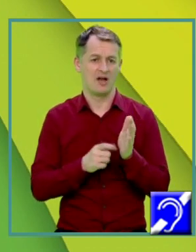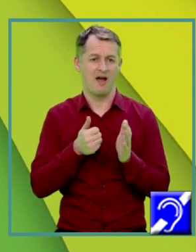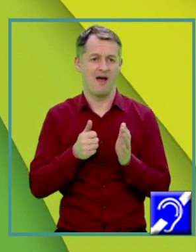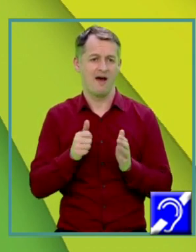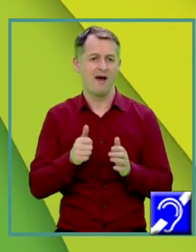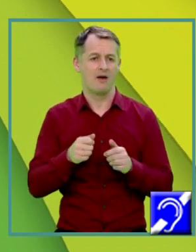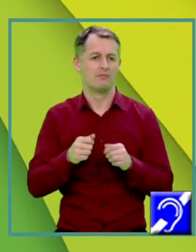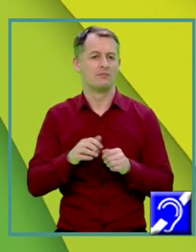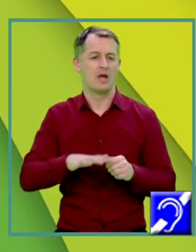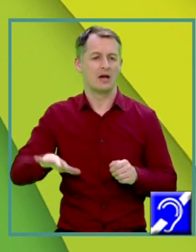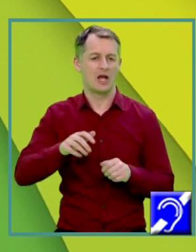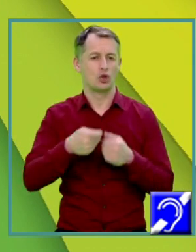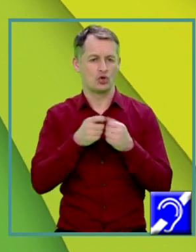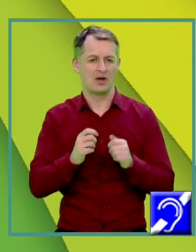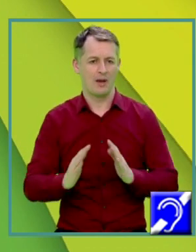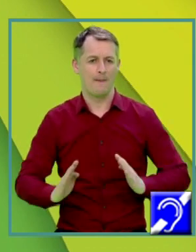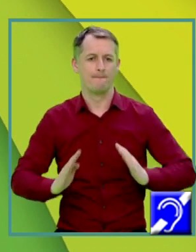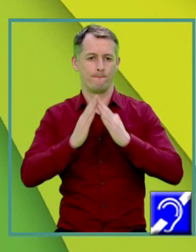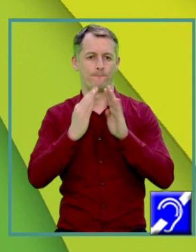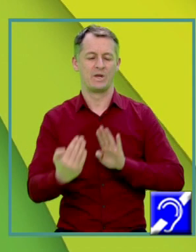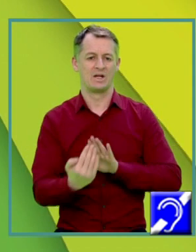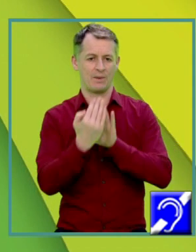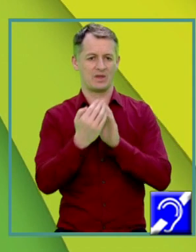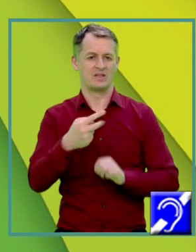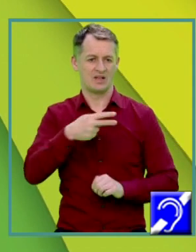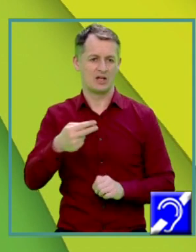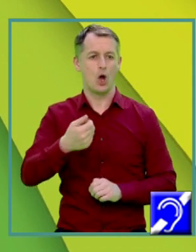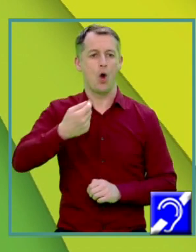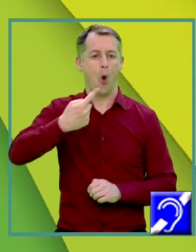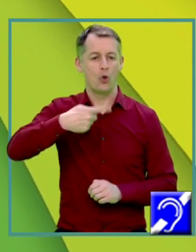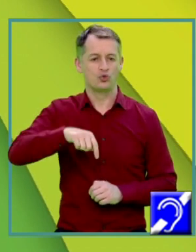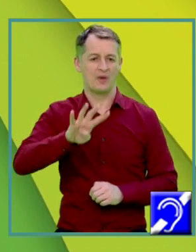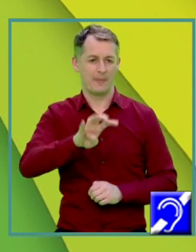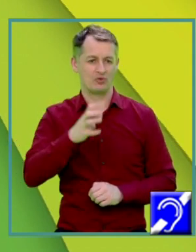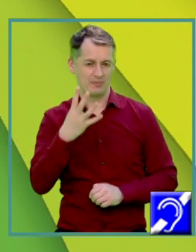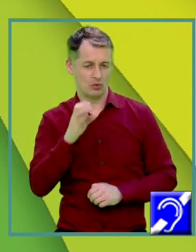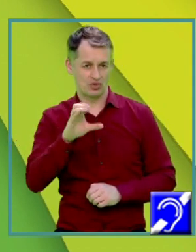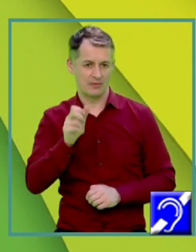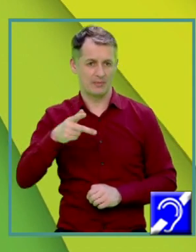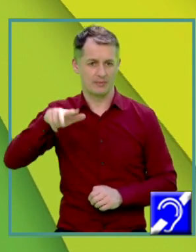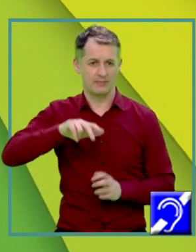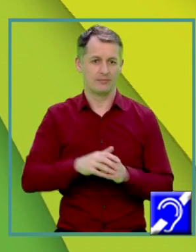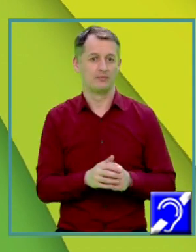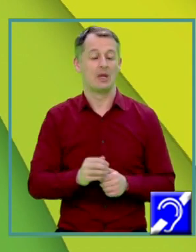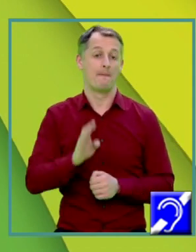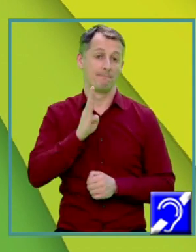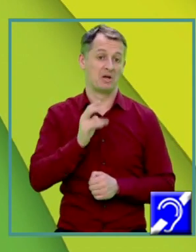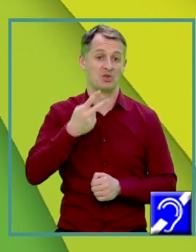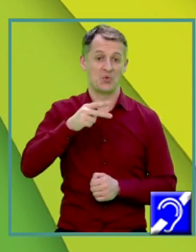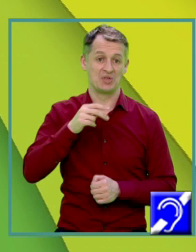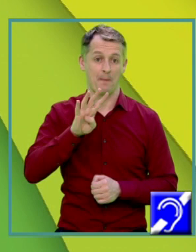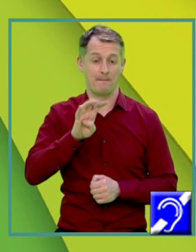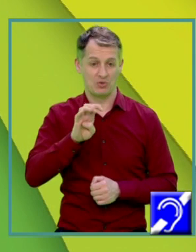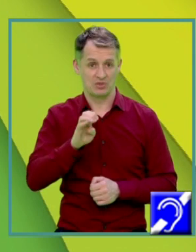egală cu A. 144 cm pătrați B. 240 cm